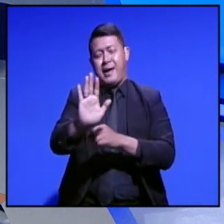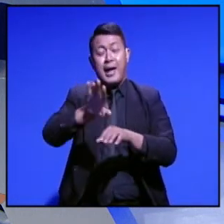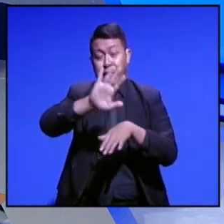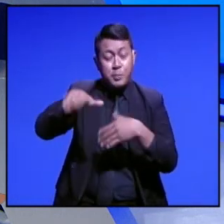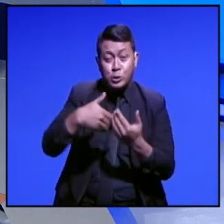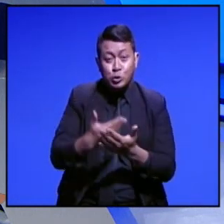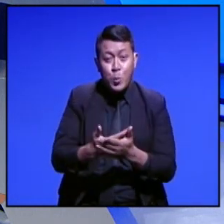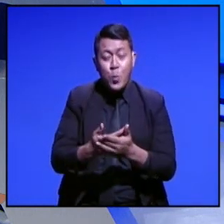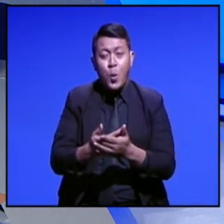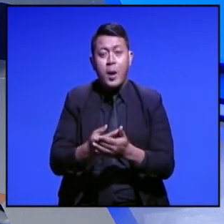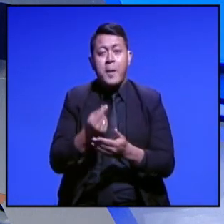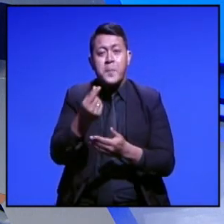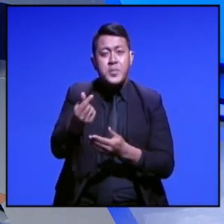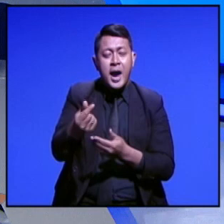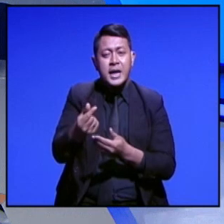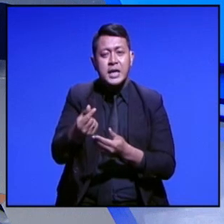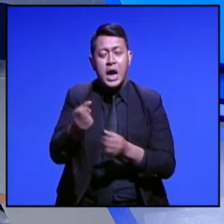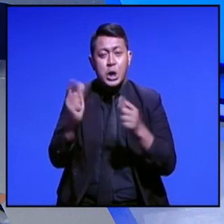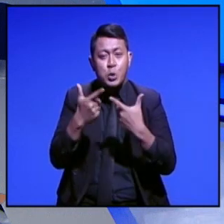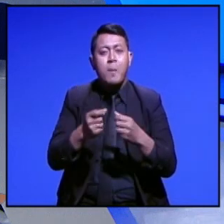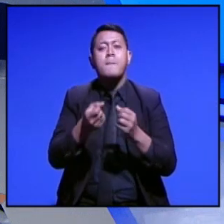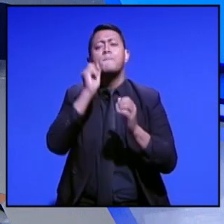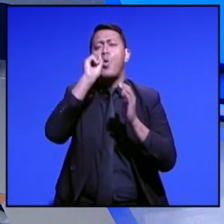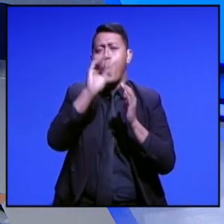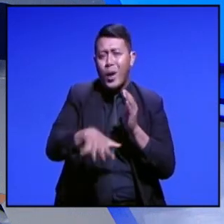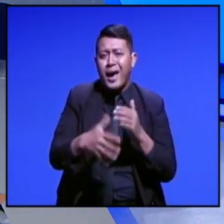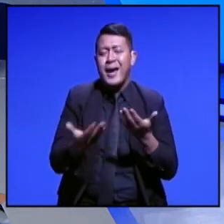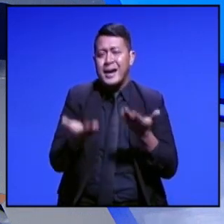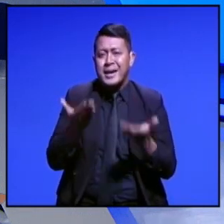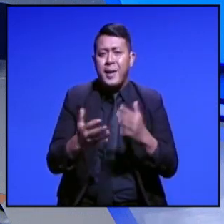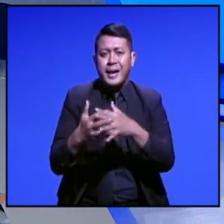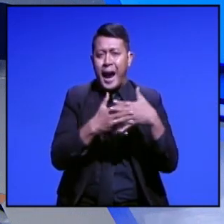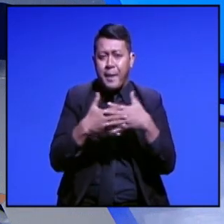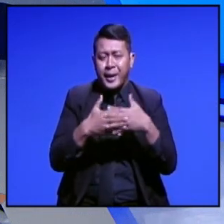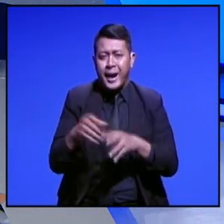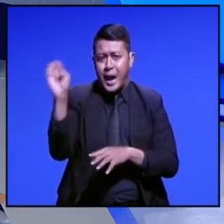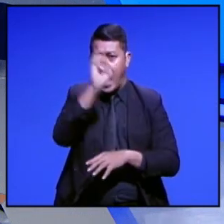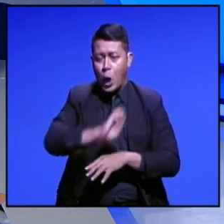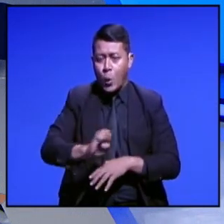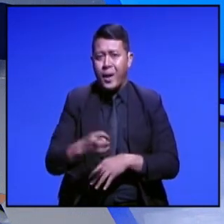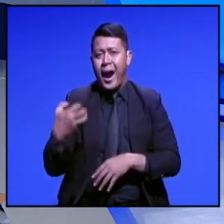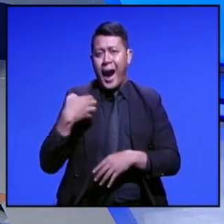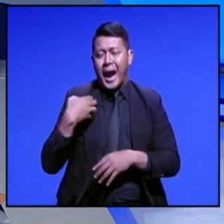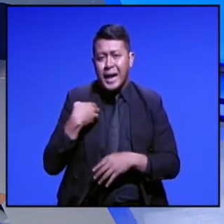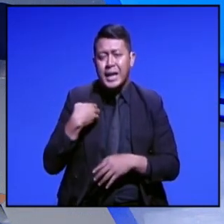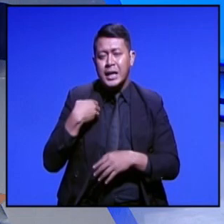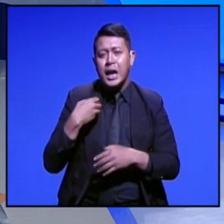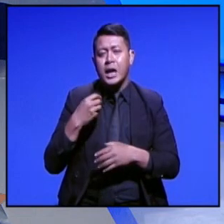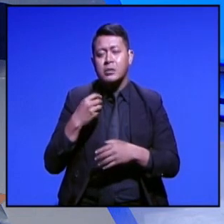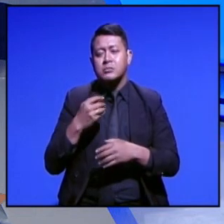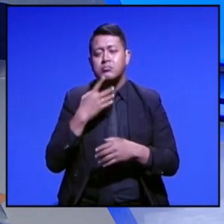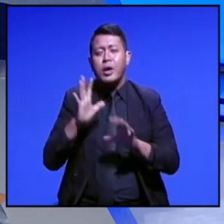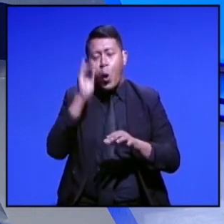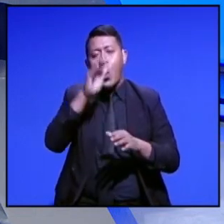dan pendidikan di Kanada jauh lebih murah ketimbang negara Eropa dan Amerika Utara lainnya. Karenanya Kanada kerap dipilih untuk melanjutkan